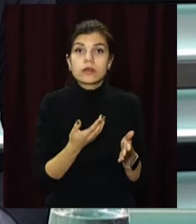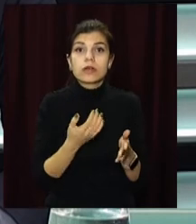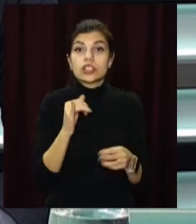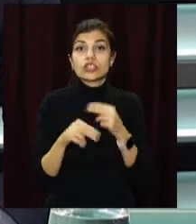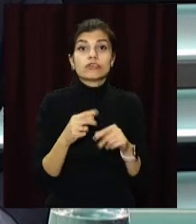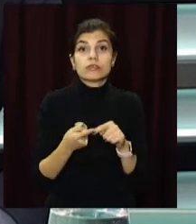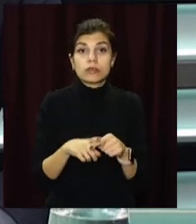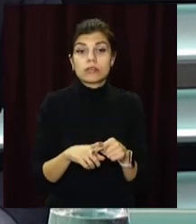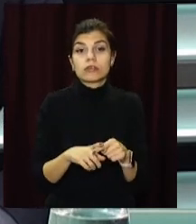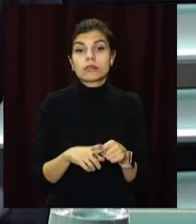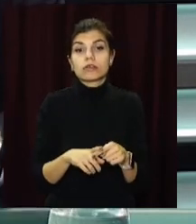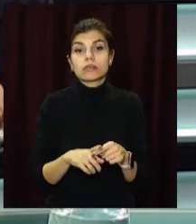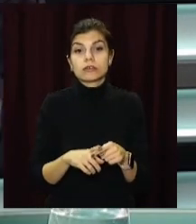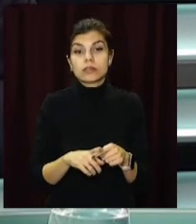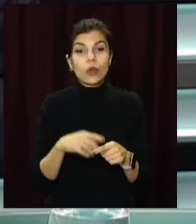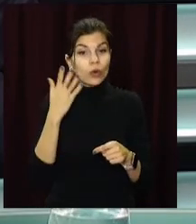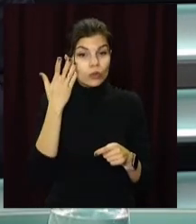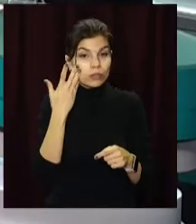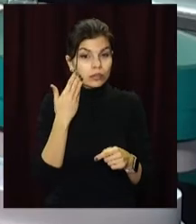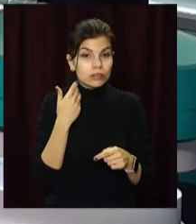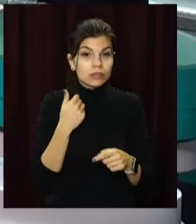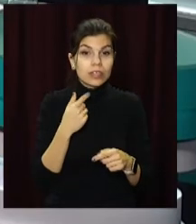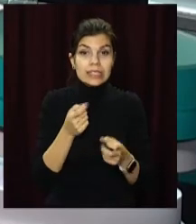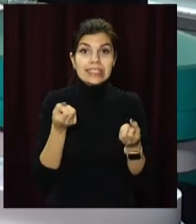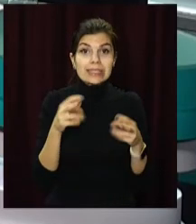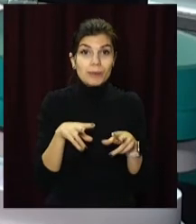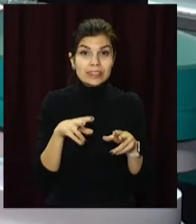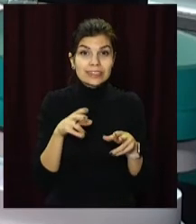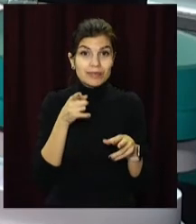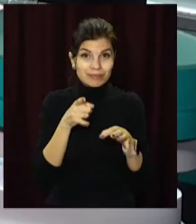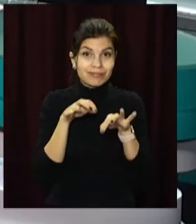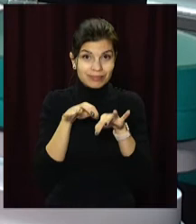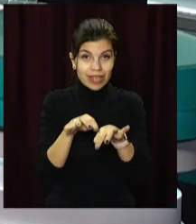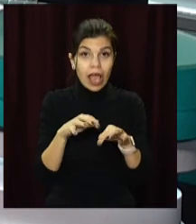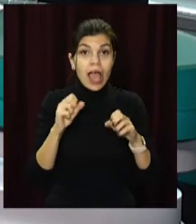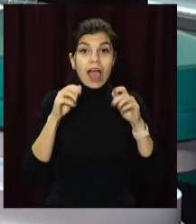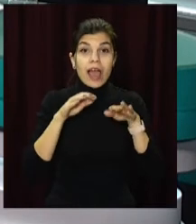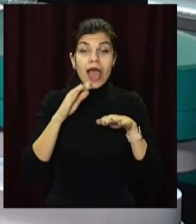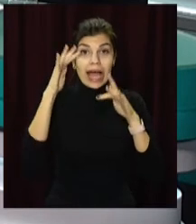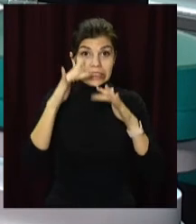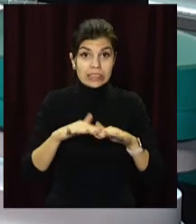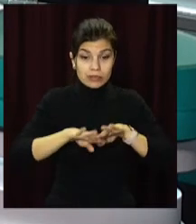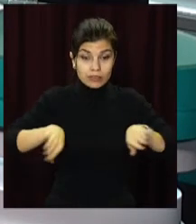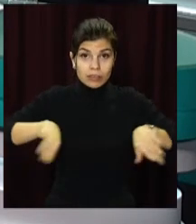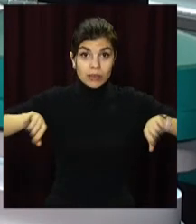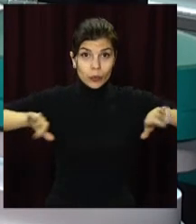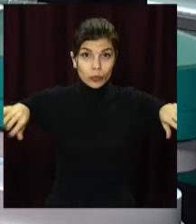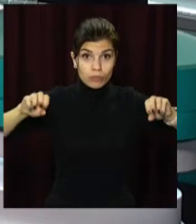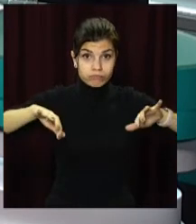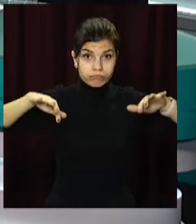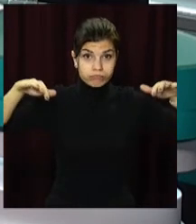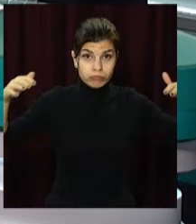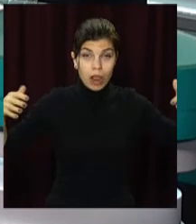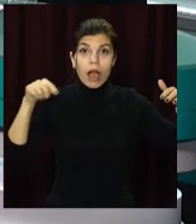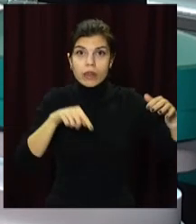через це, коли працює спецтехніка, сніг же зчищається в сторону. І там і так